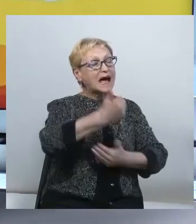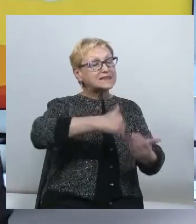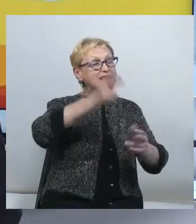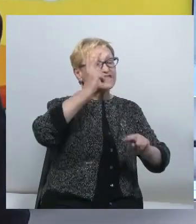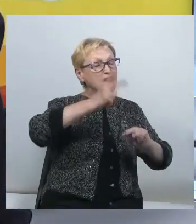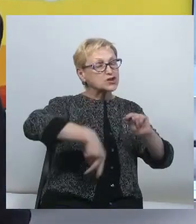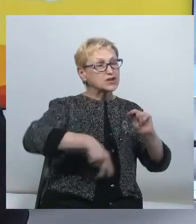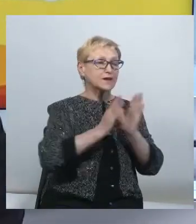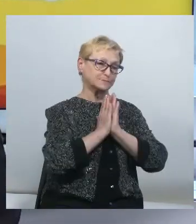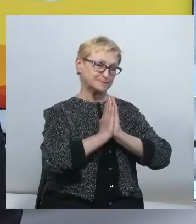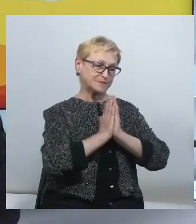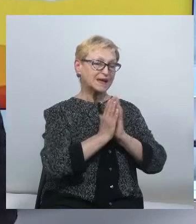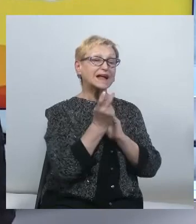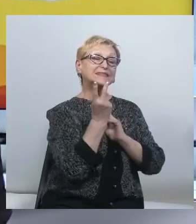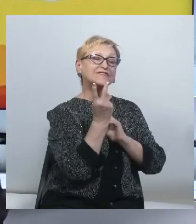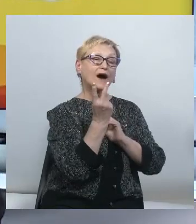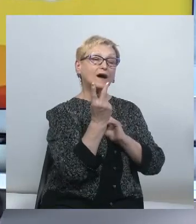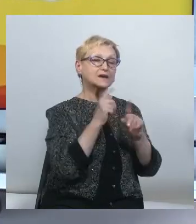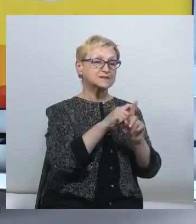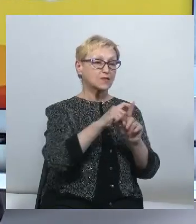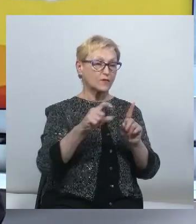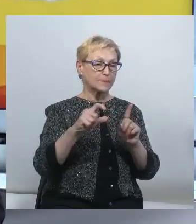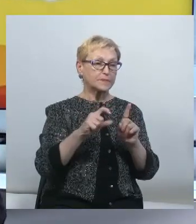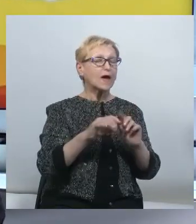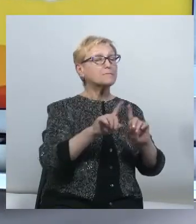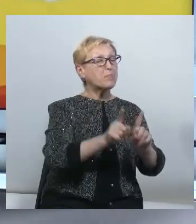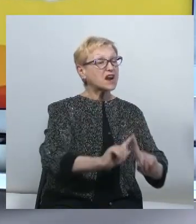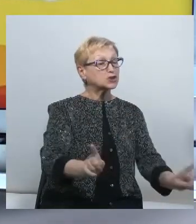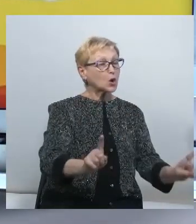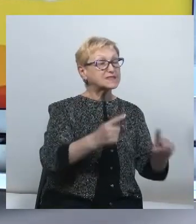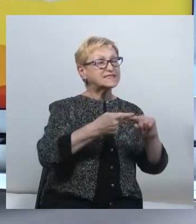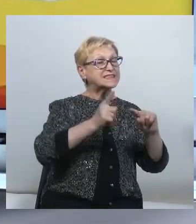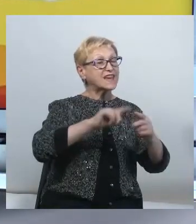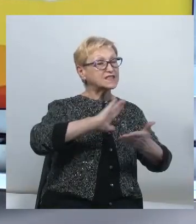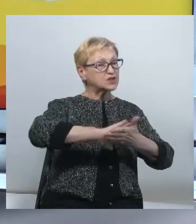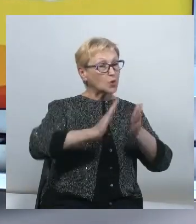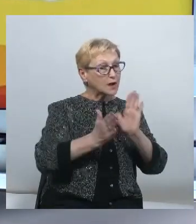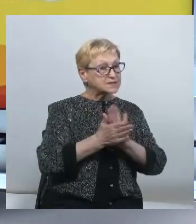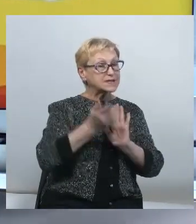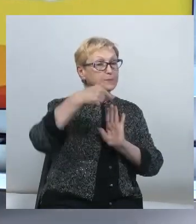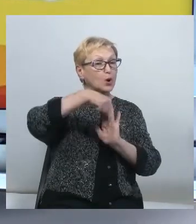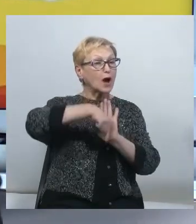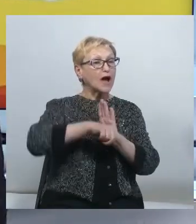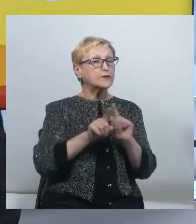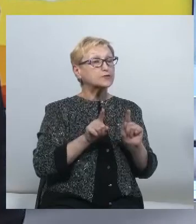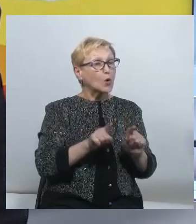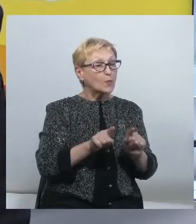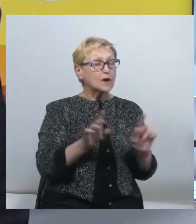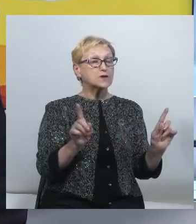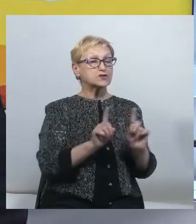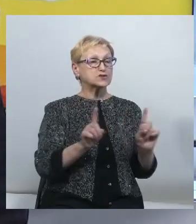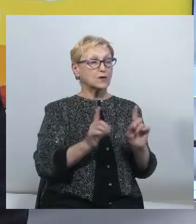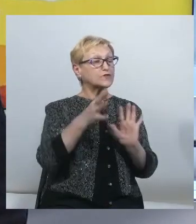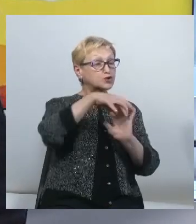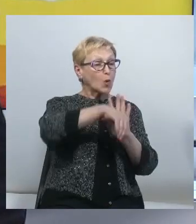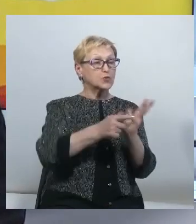дискусії. Буквально два слова скажу. Парадокс цієї ситуації полягає в тому, що законопроект, який в тому